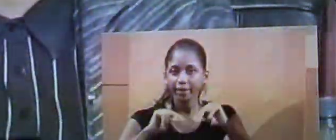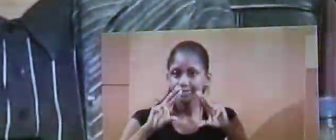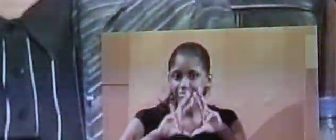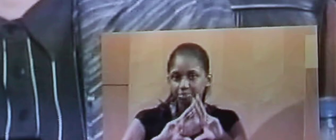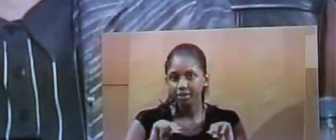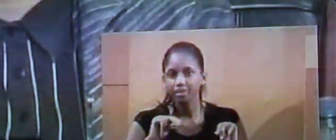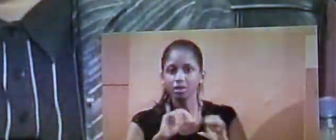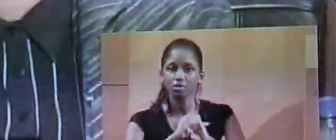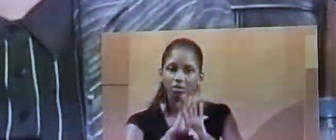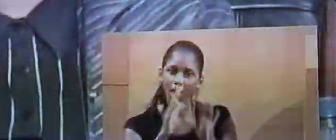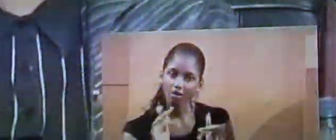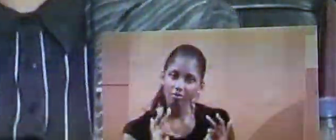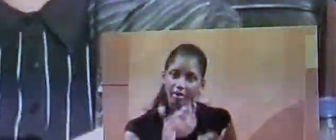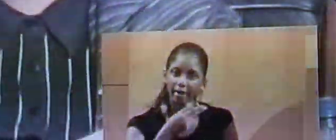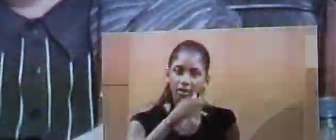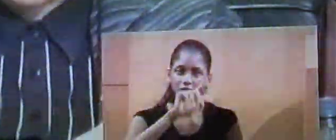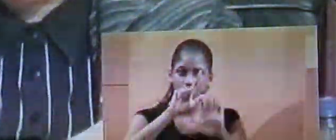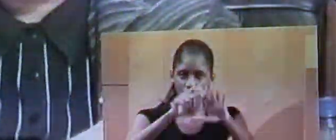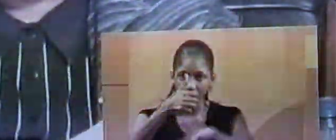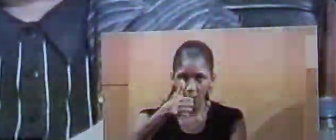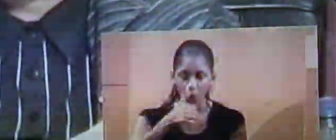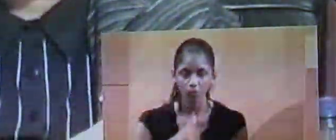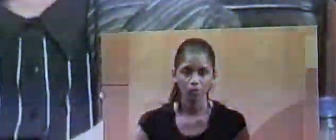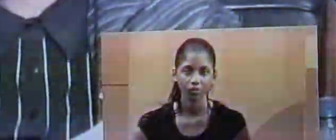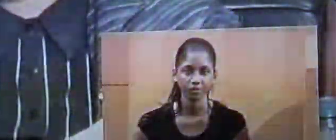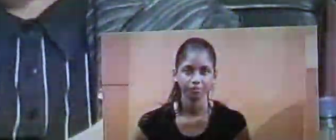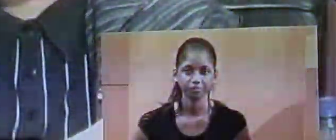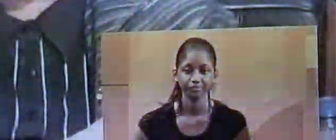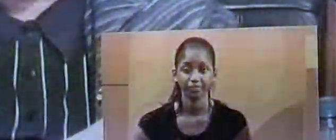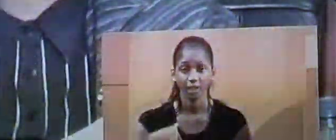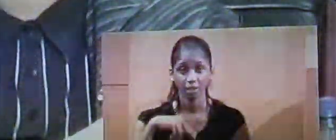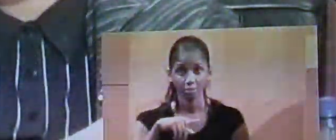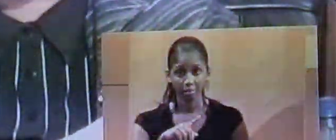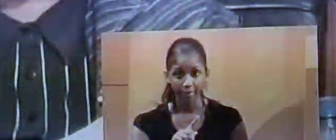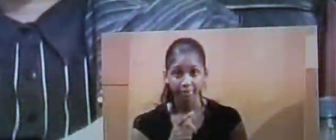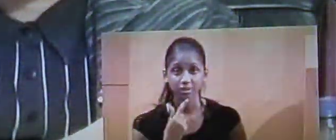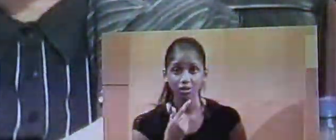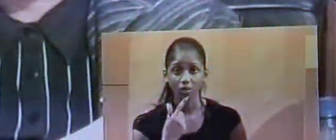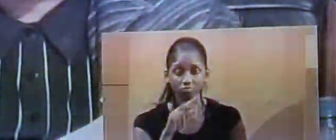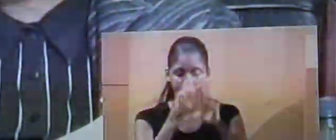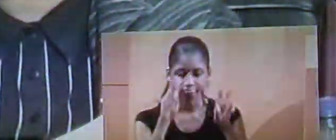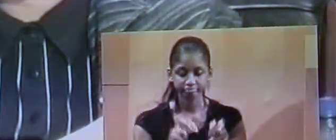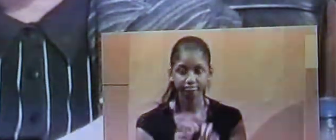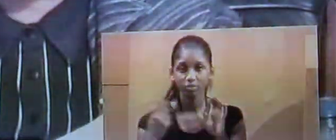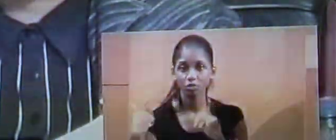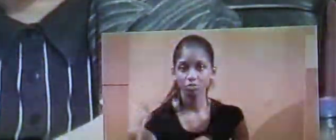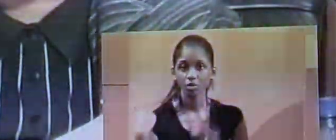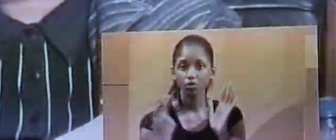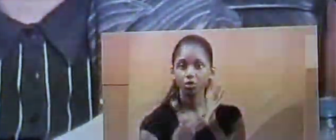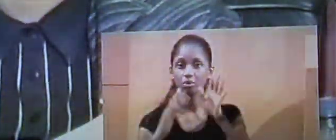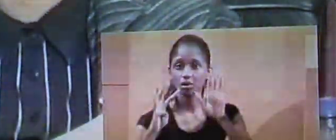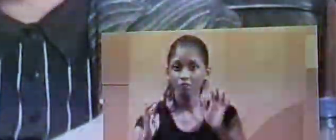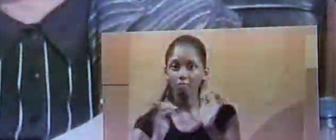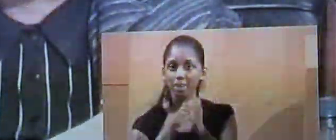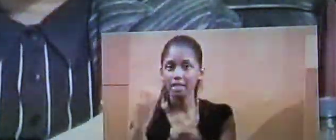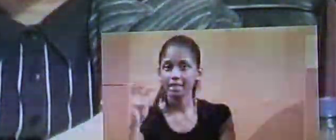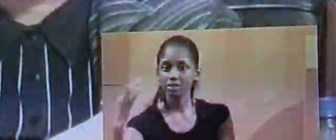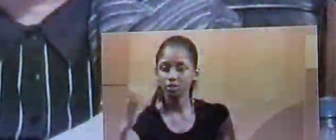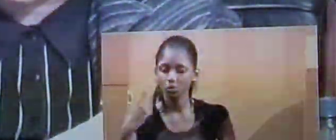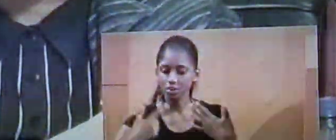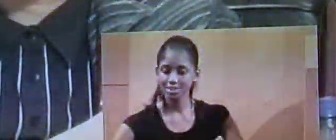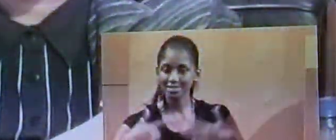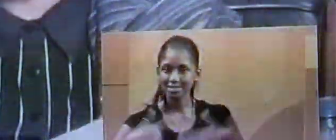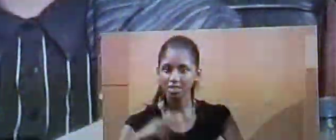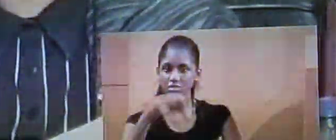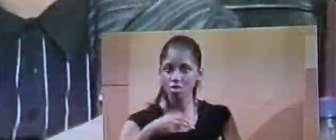de cet M71. Pourtant, c'est l'ordonnance numéro 29400 du 17 novembre